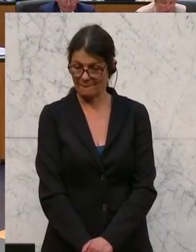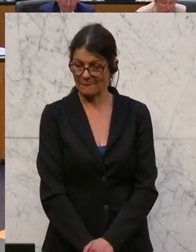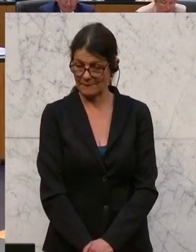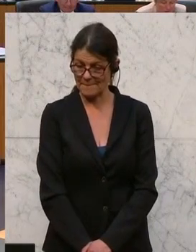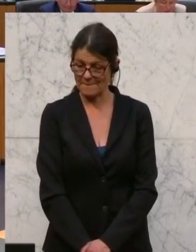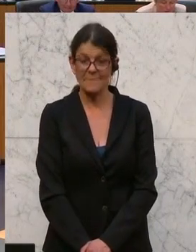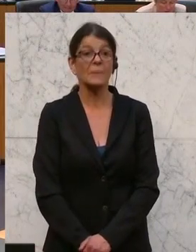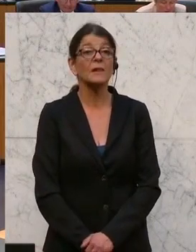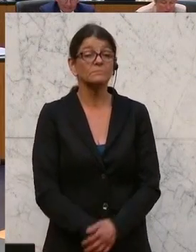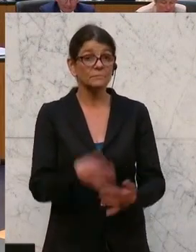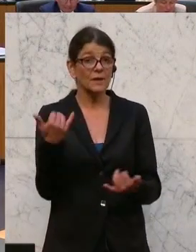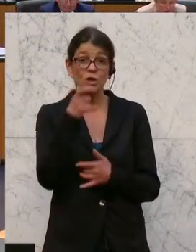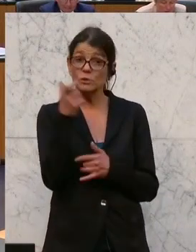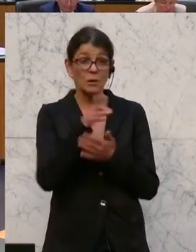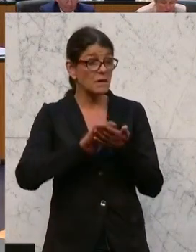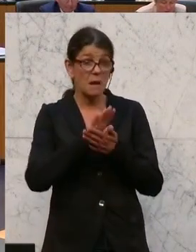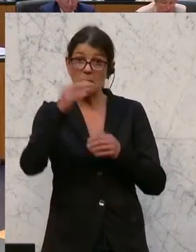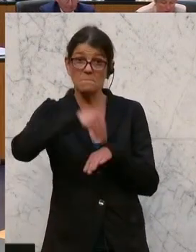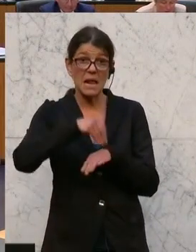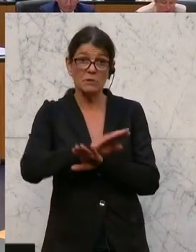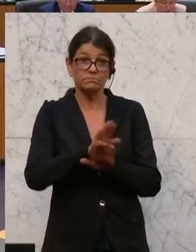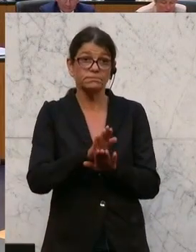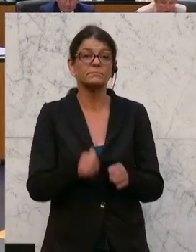Zu Wort ist niemand mehr.